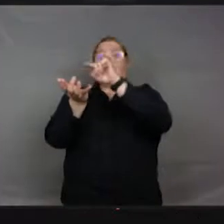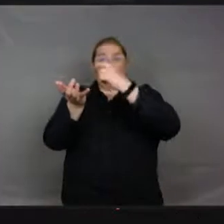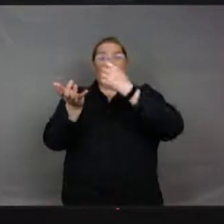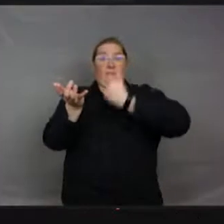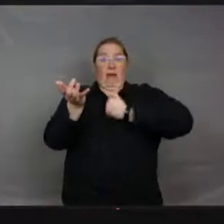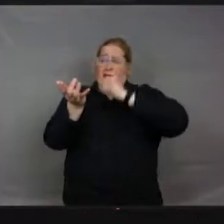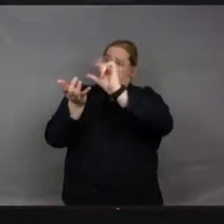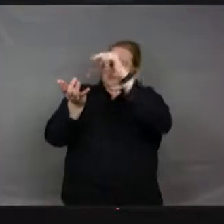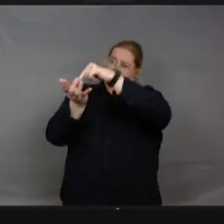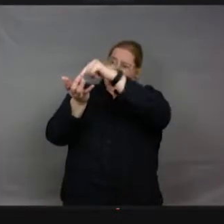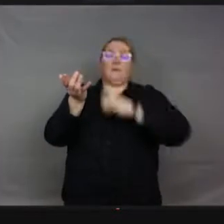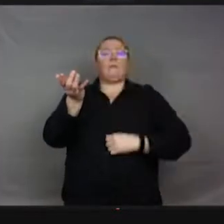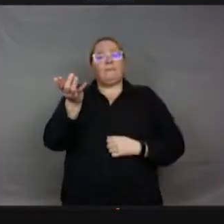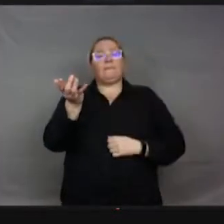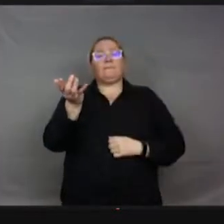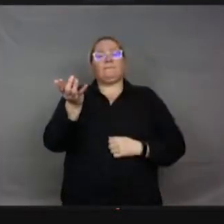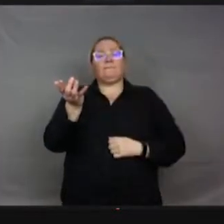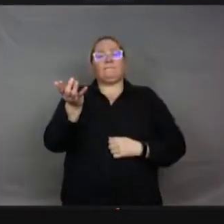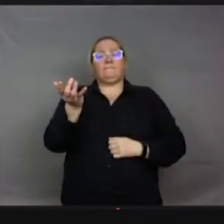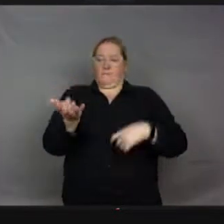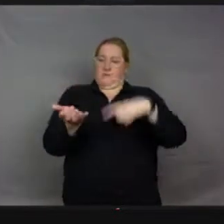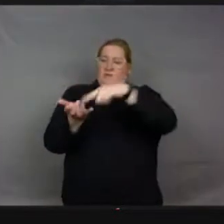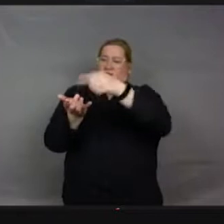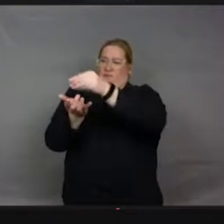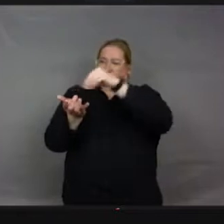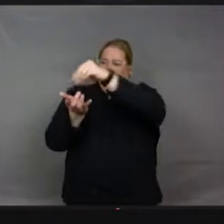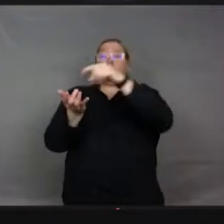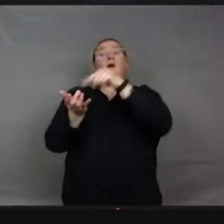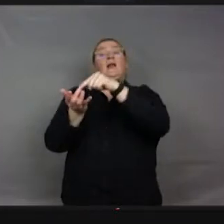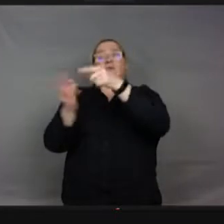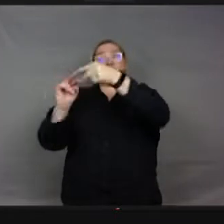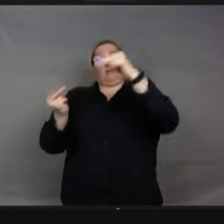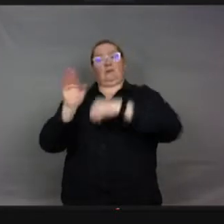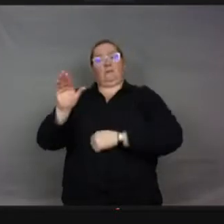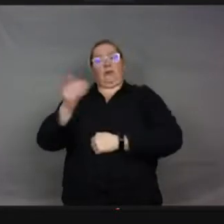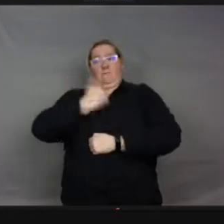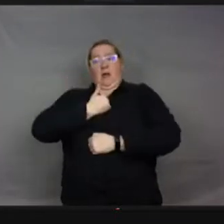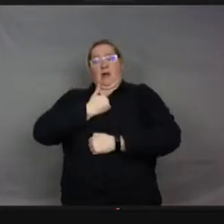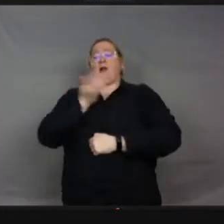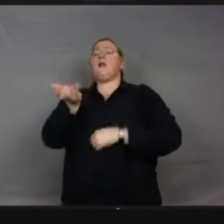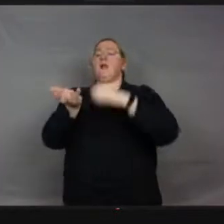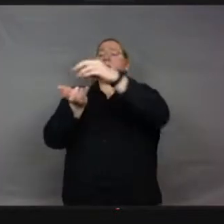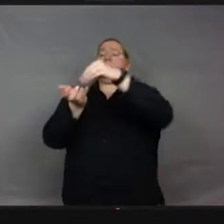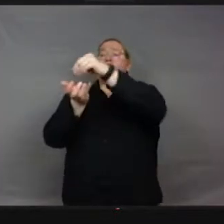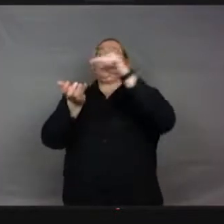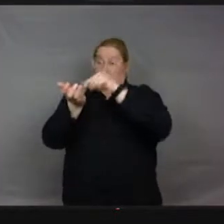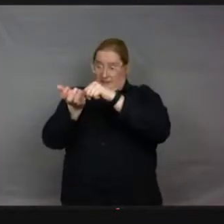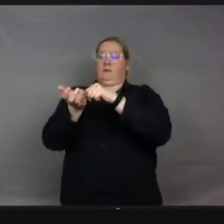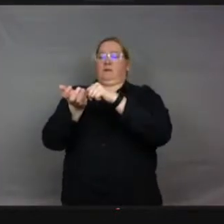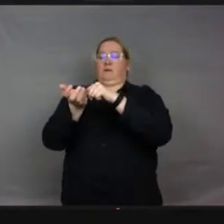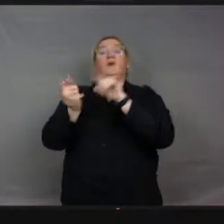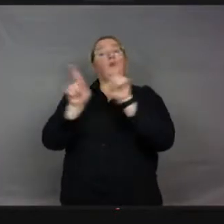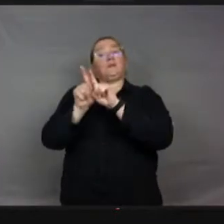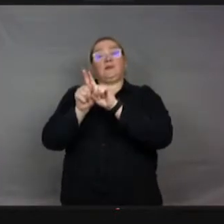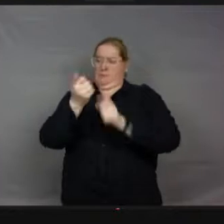et cette petite poudre, donc, c'est le matériel génétique mâle, donc, ça vient donc d'une fleur mâle. Parce que chez les